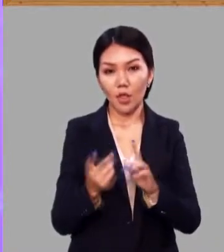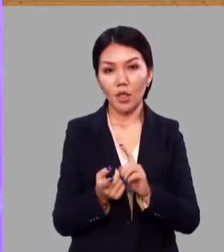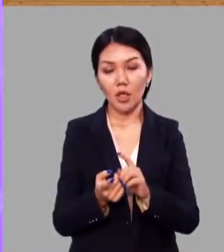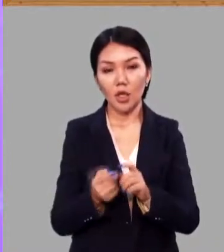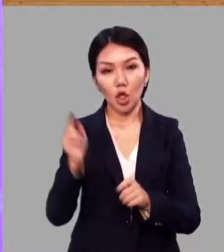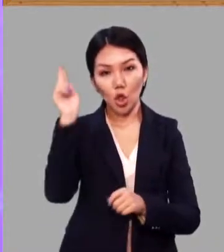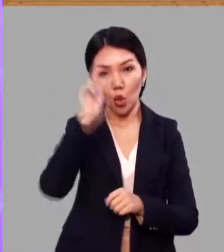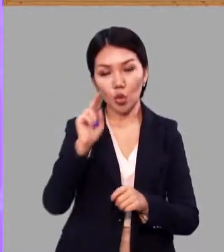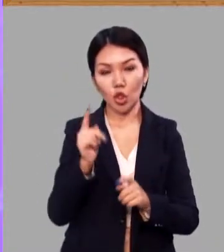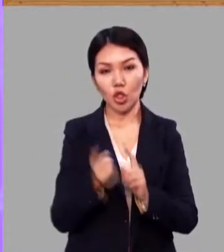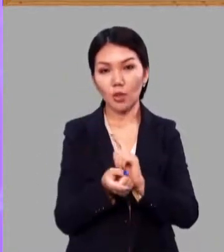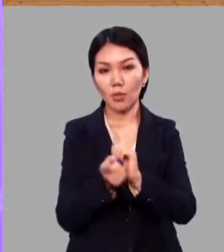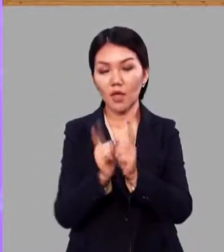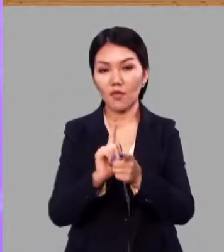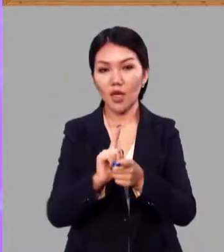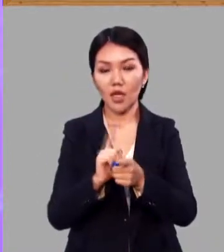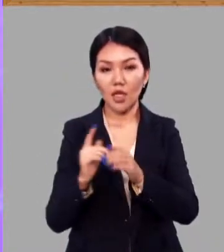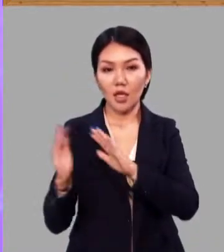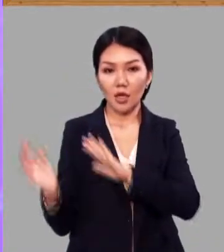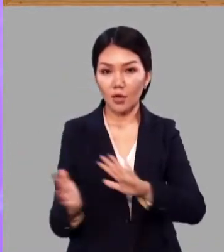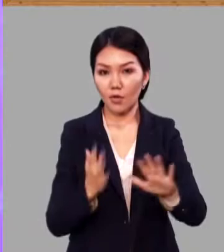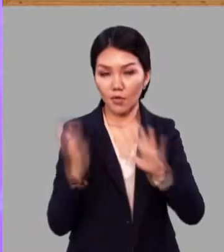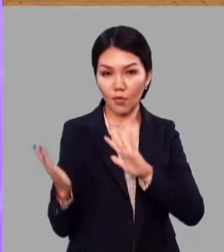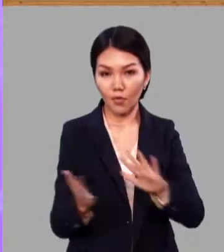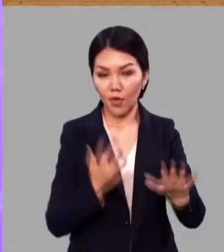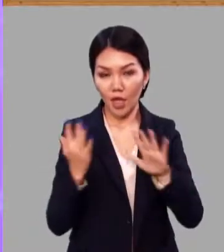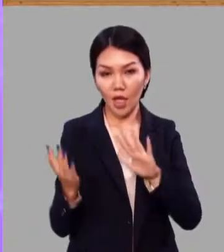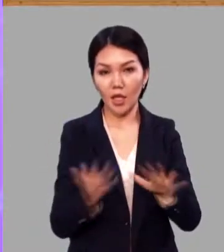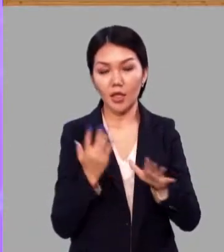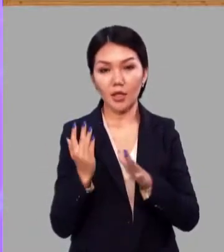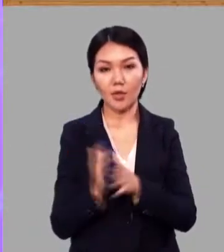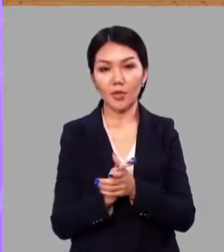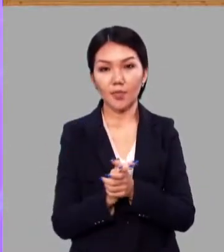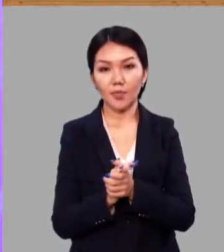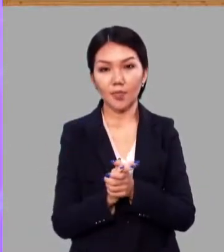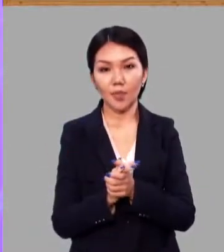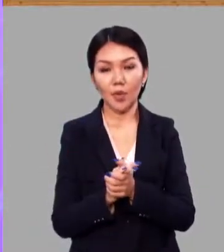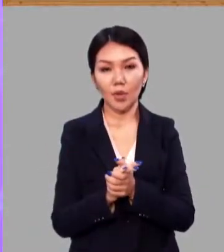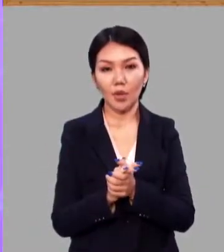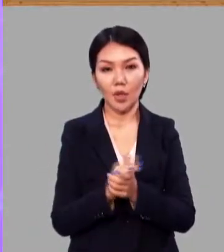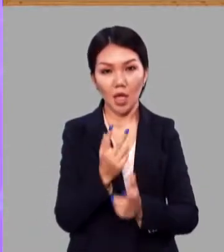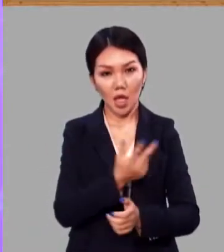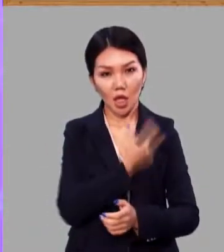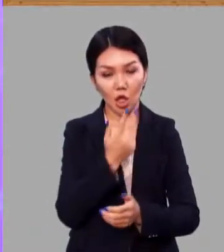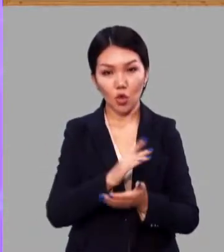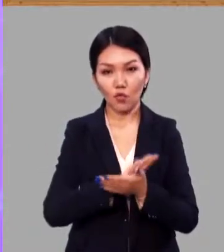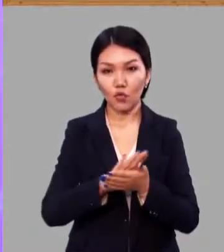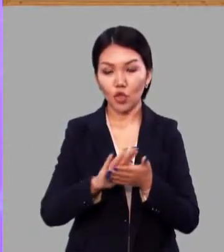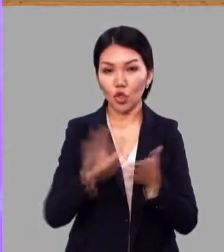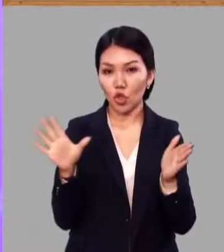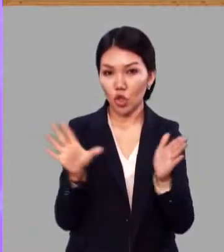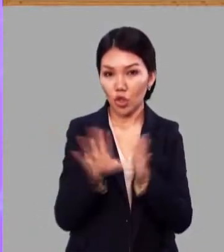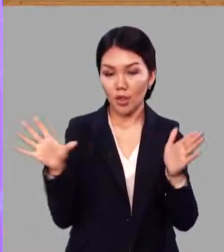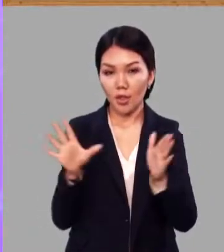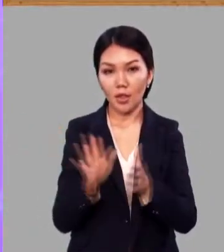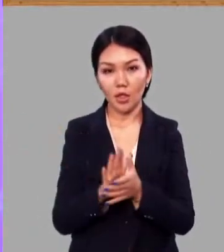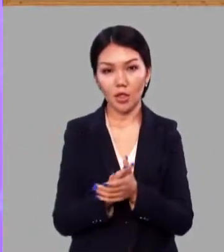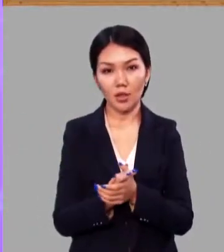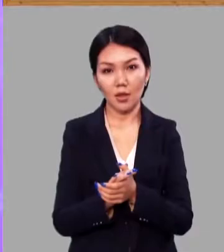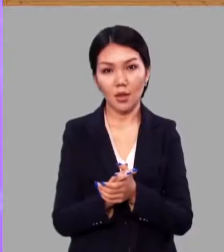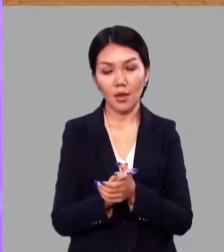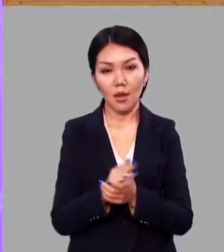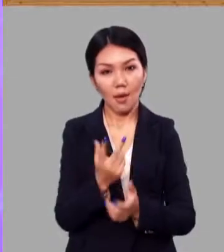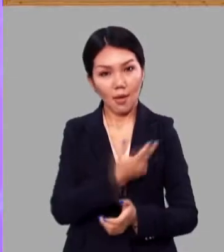ветра в чистую энергию в виде электричества. Энергия ветра